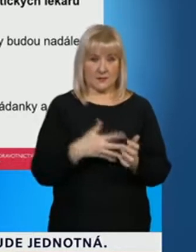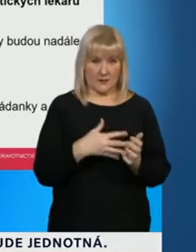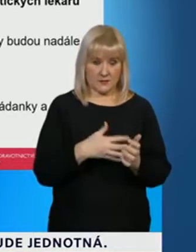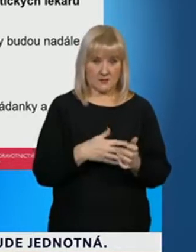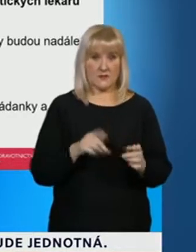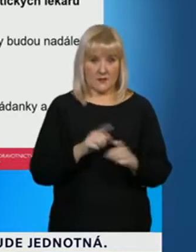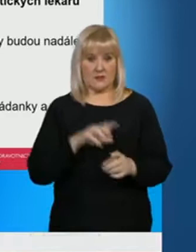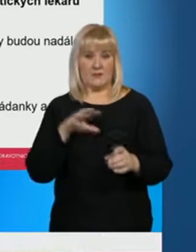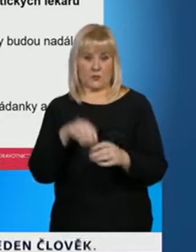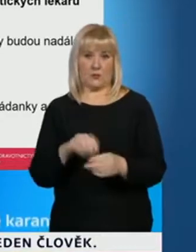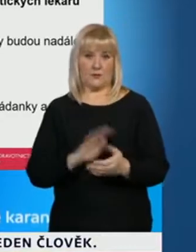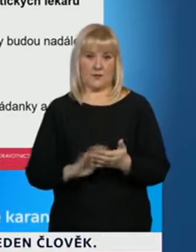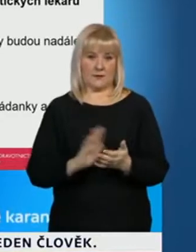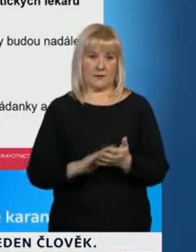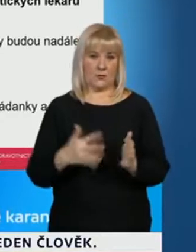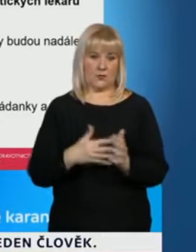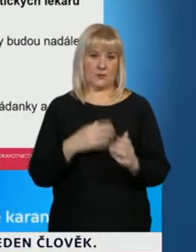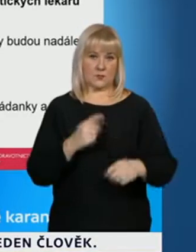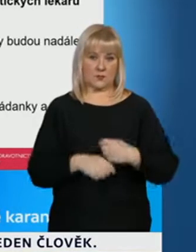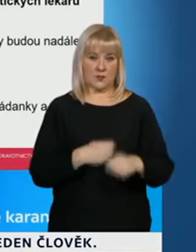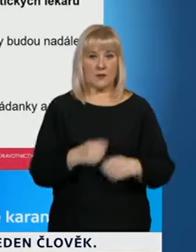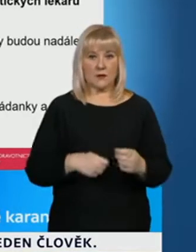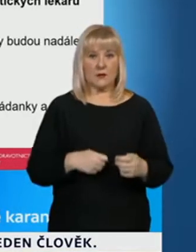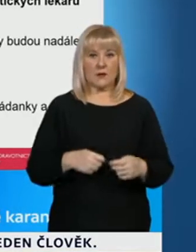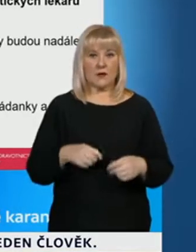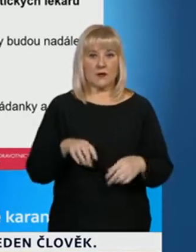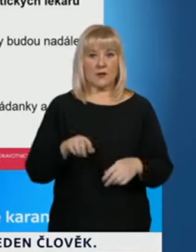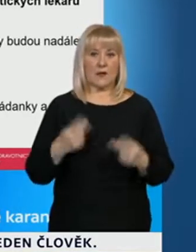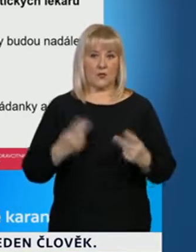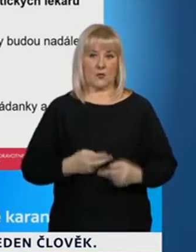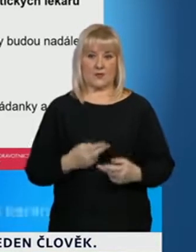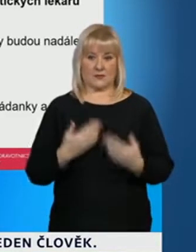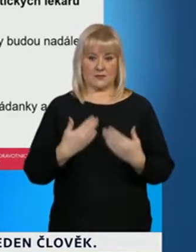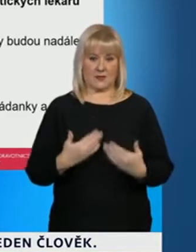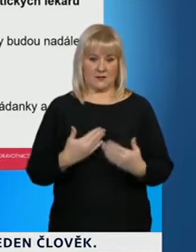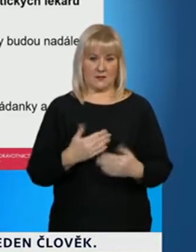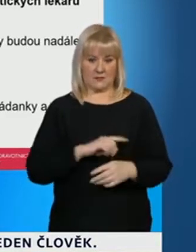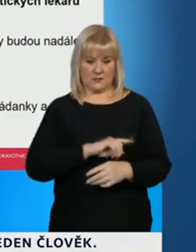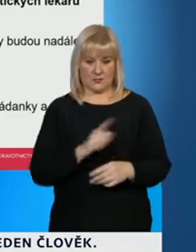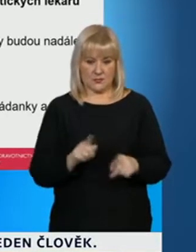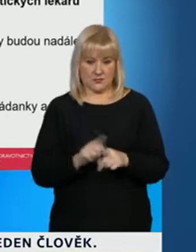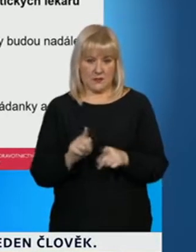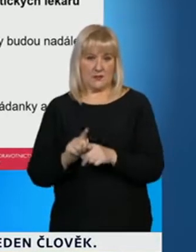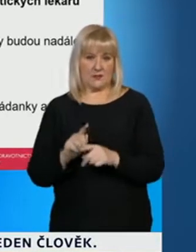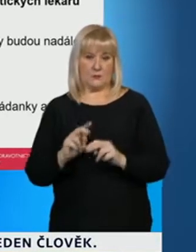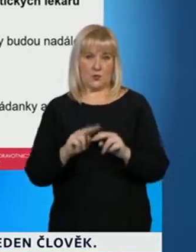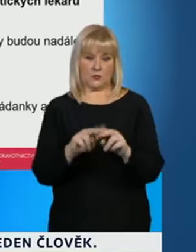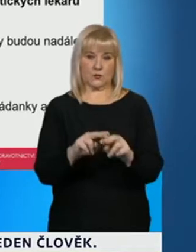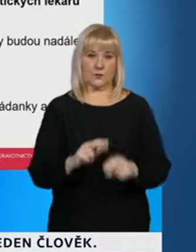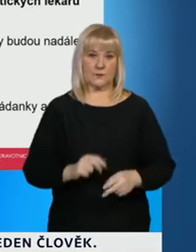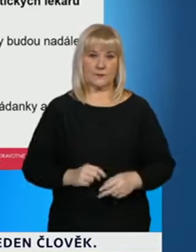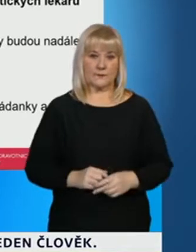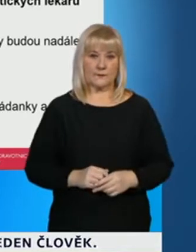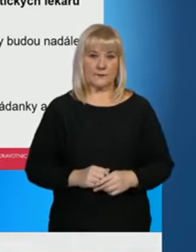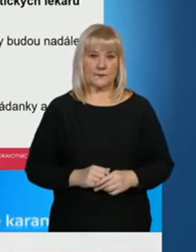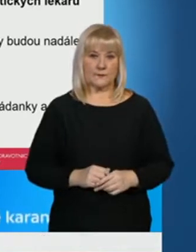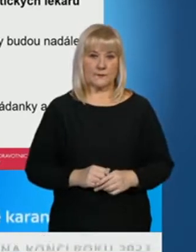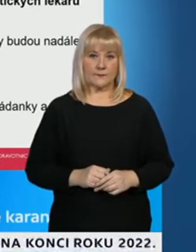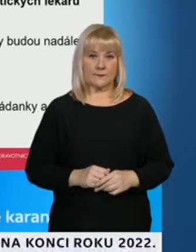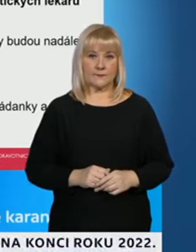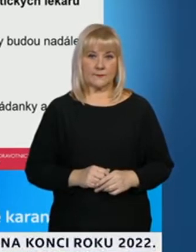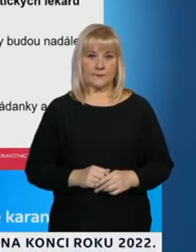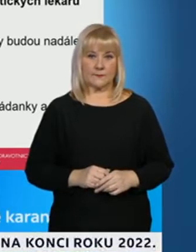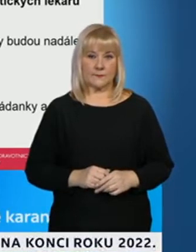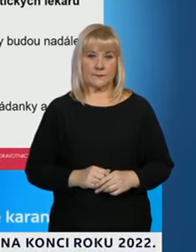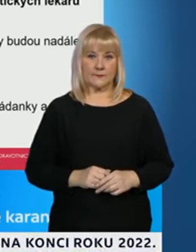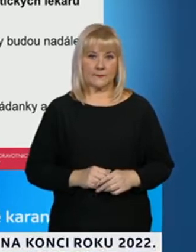v podstatě jsou postaveny na bází již v současné době provozovaných odběrových center v krajích pro PCR